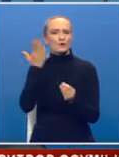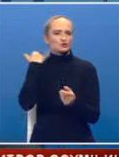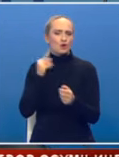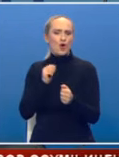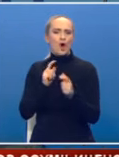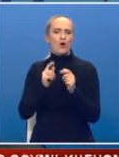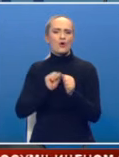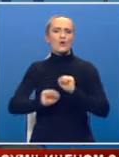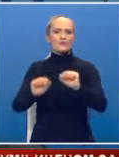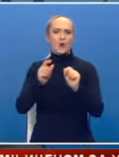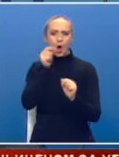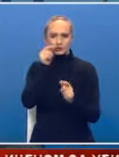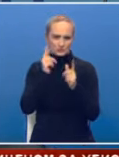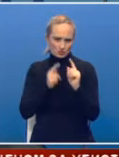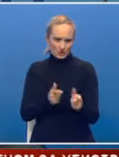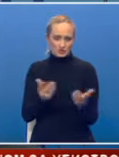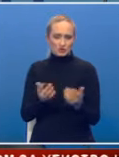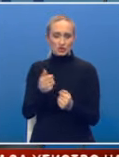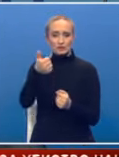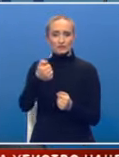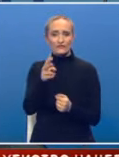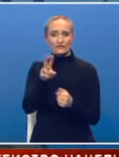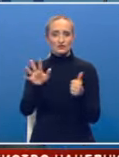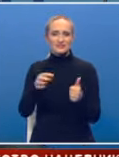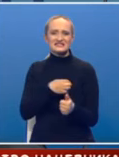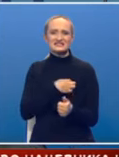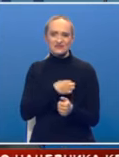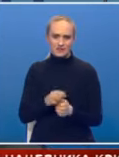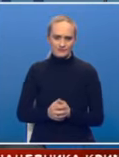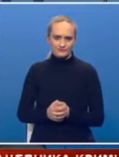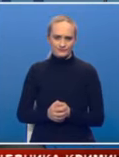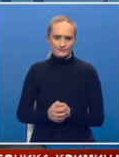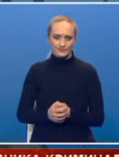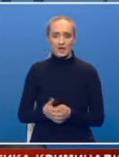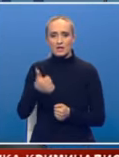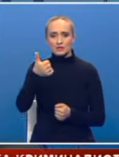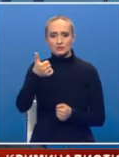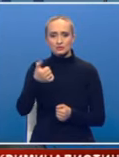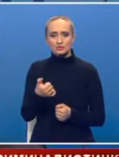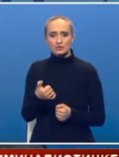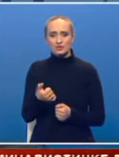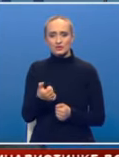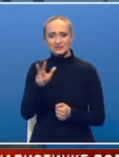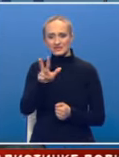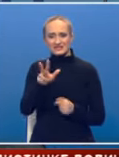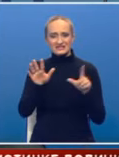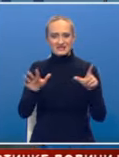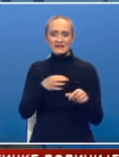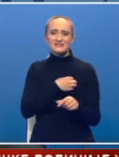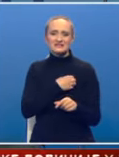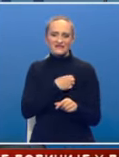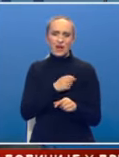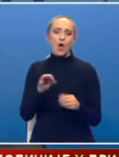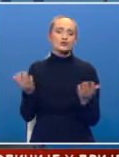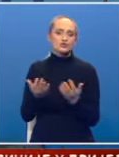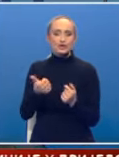otečbinskog rata, od čega čak 126 civila, a 137 civila